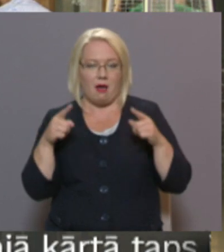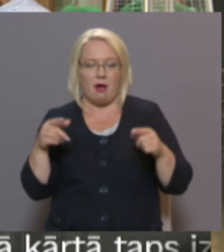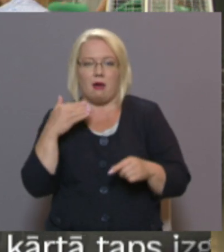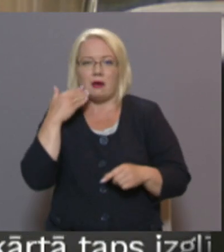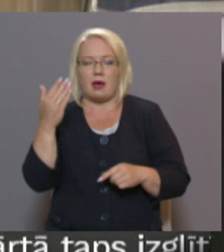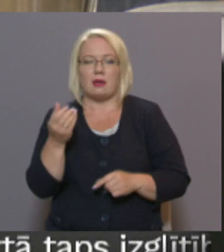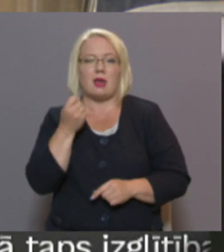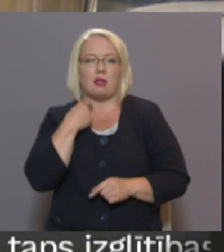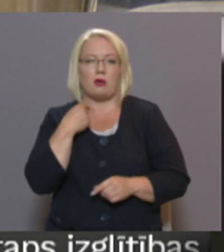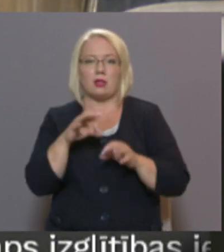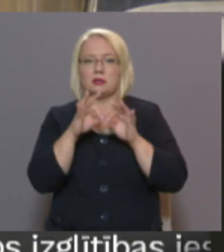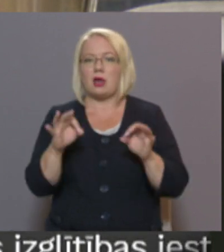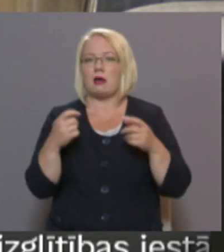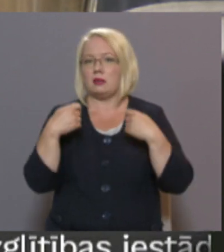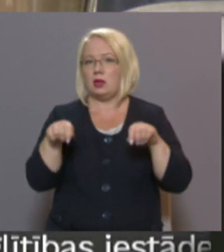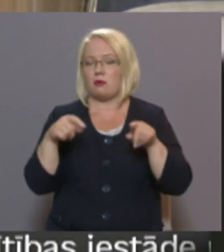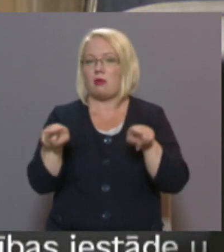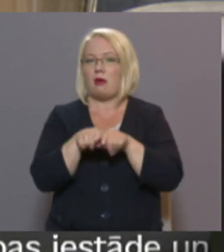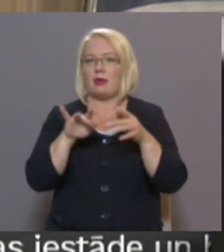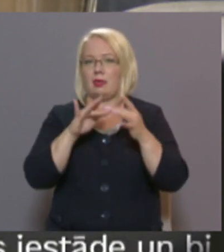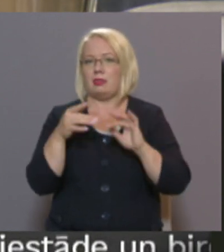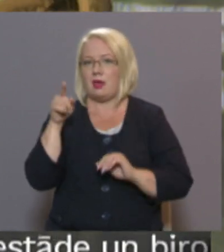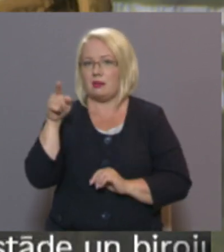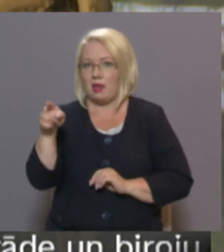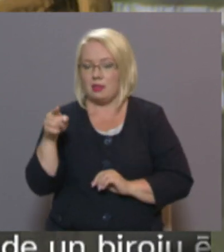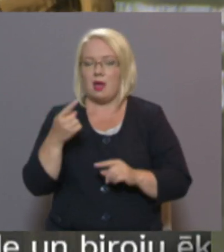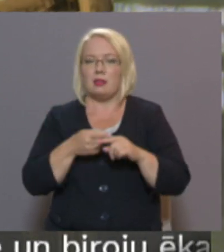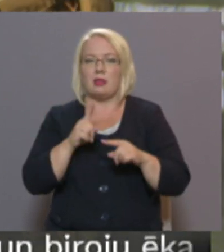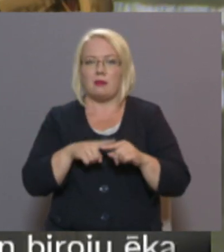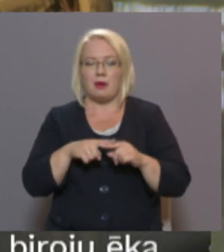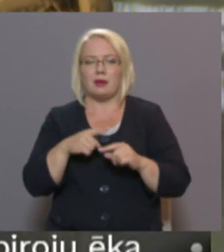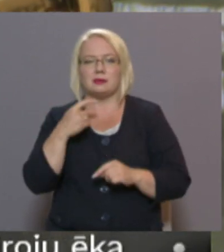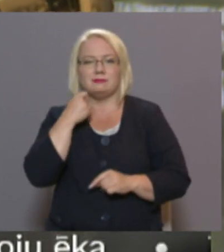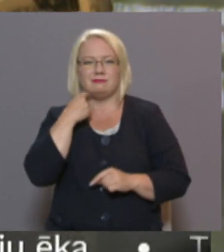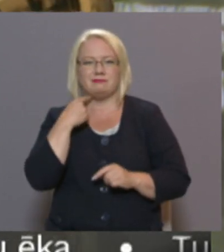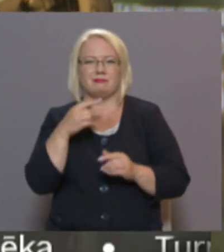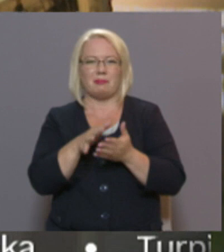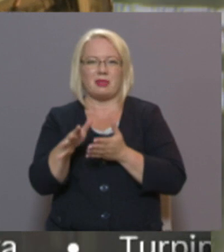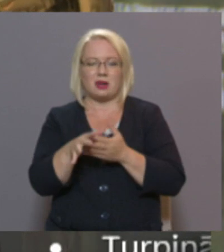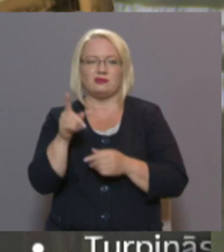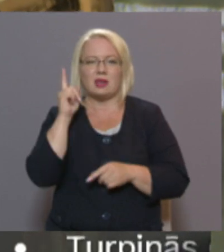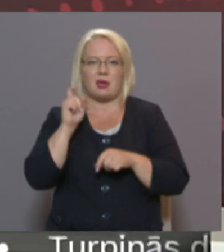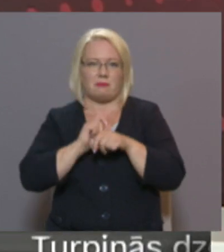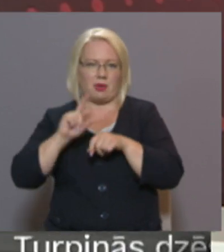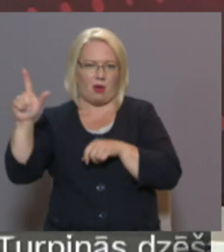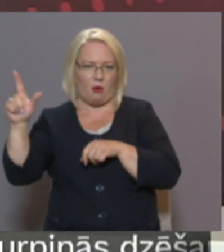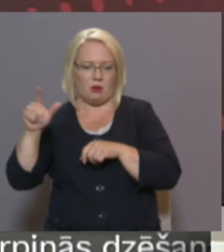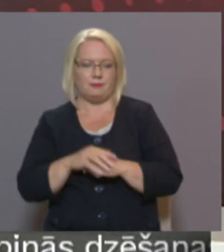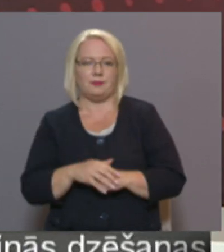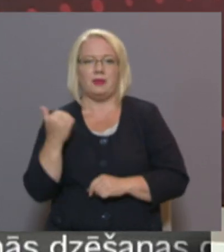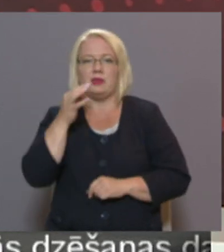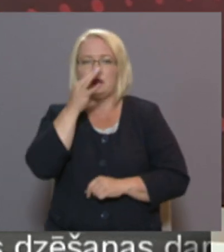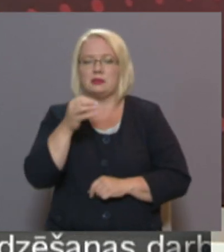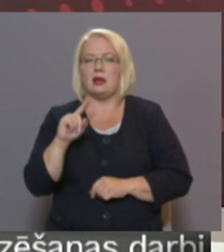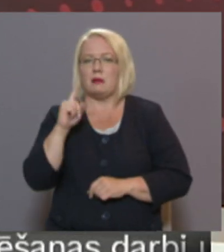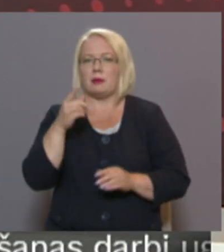grādīgos dzērienus sākušu tirgot arī internetā. Līdz ar to grādīgās dzirves patēriņš tikai pieauga. Pirmām kārtām